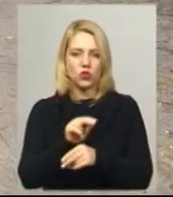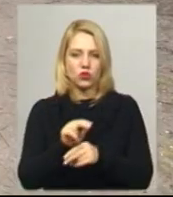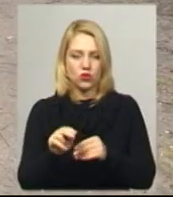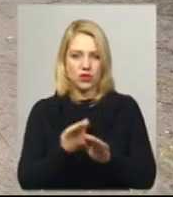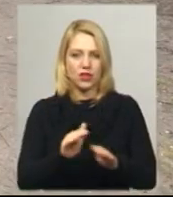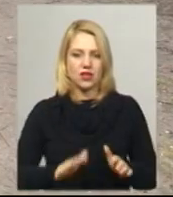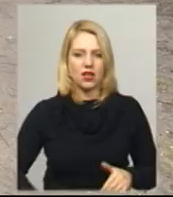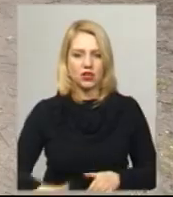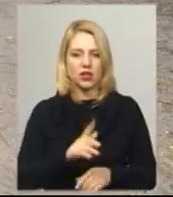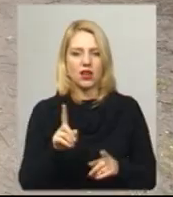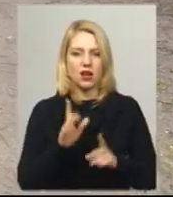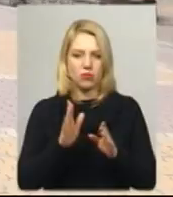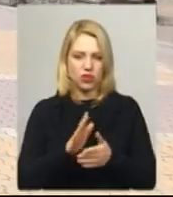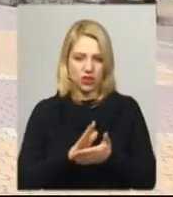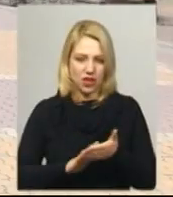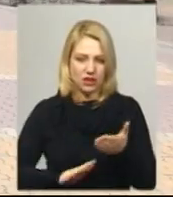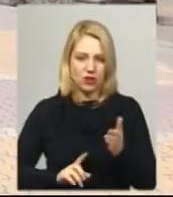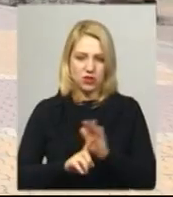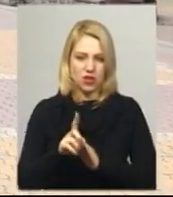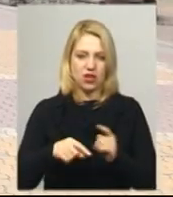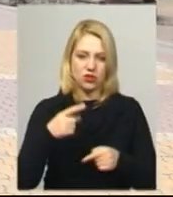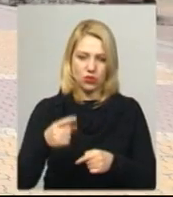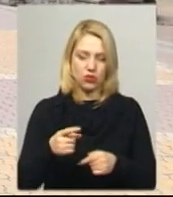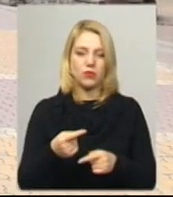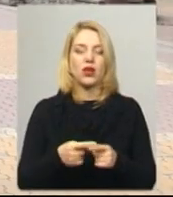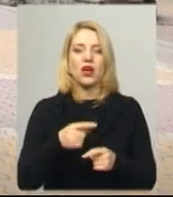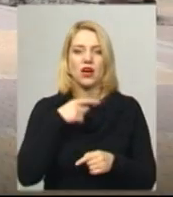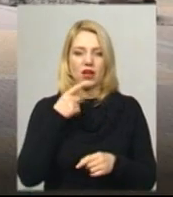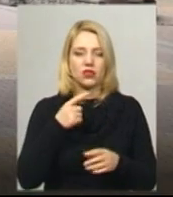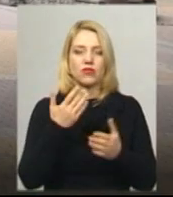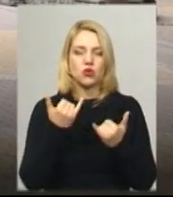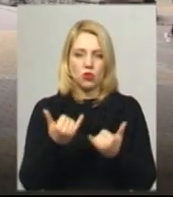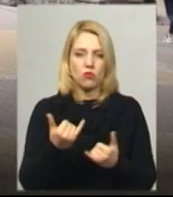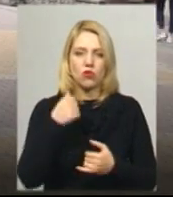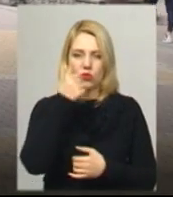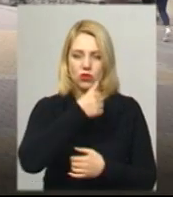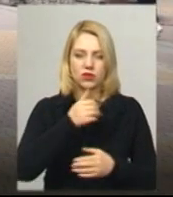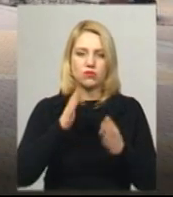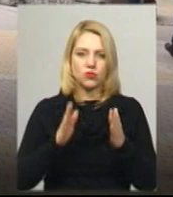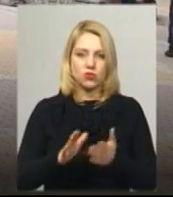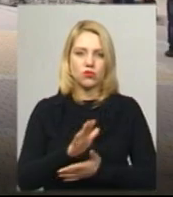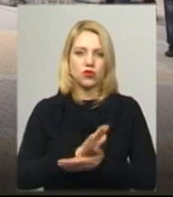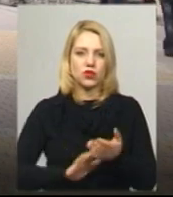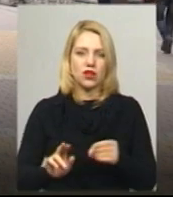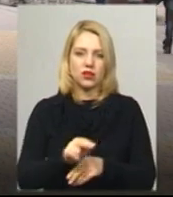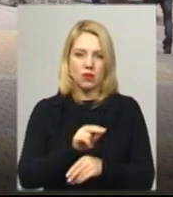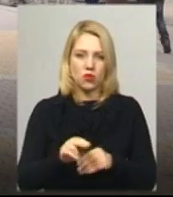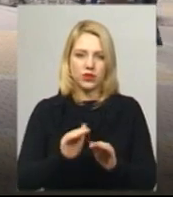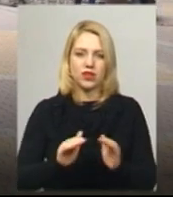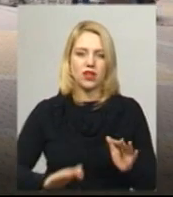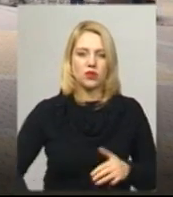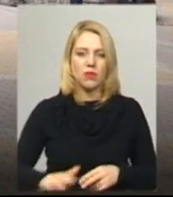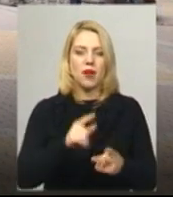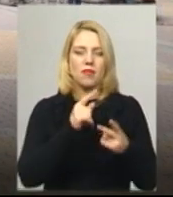розпочнеться наступною, Василь Новачок каже. Цього року ми продовжуватимемо ремонт дитячого майданчика, півтора мільйона гривень